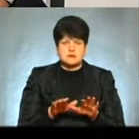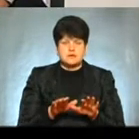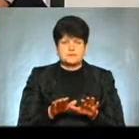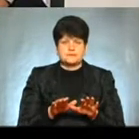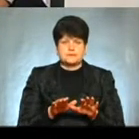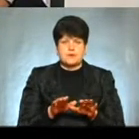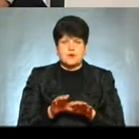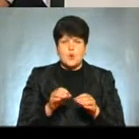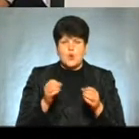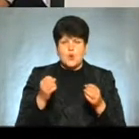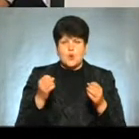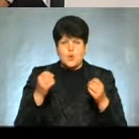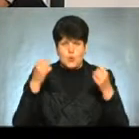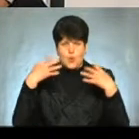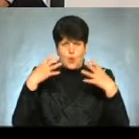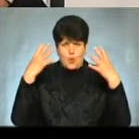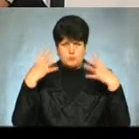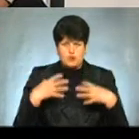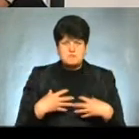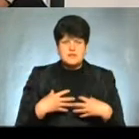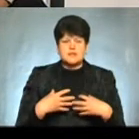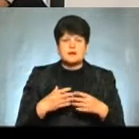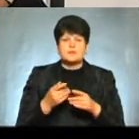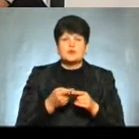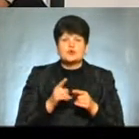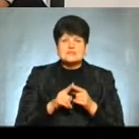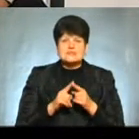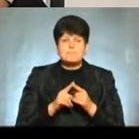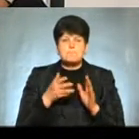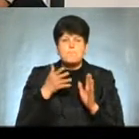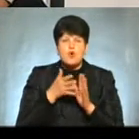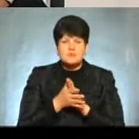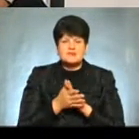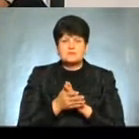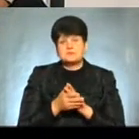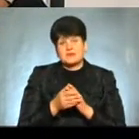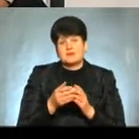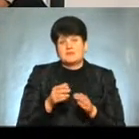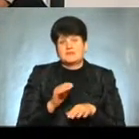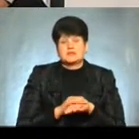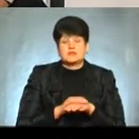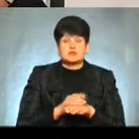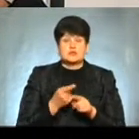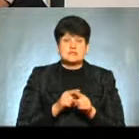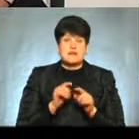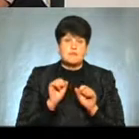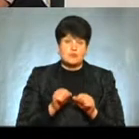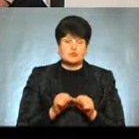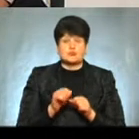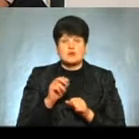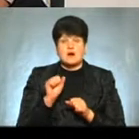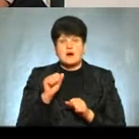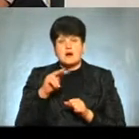Вона полягала в тому, що радіаційні промені, а це теоретично, це може бути альфа-промені, бета-промені,